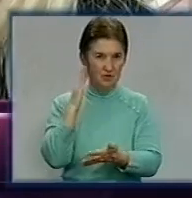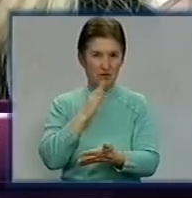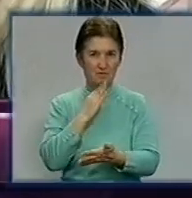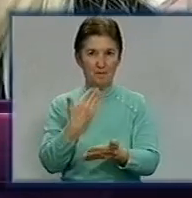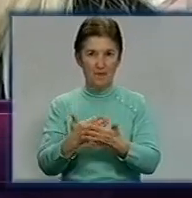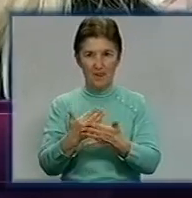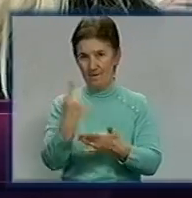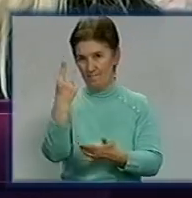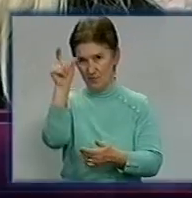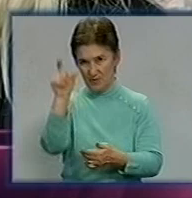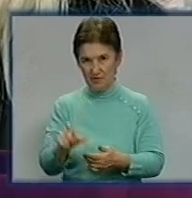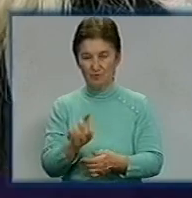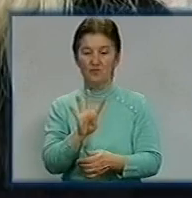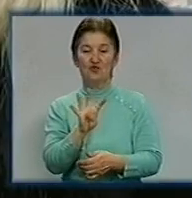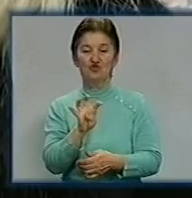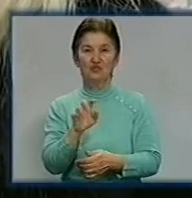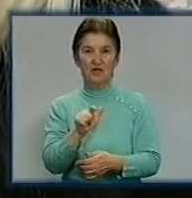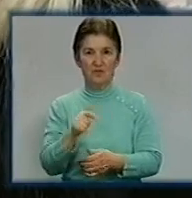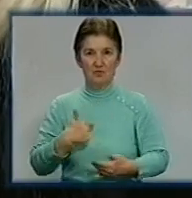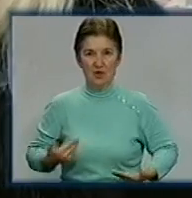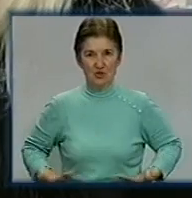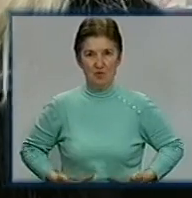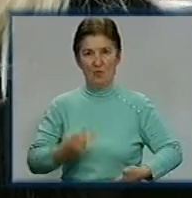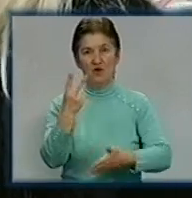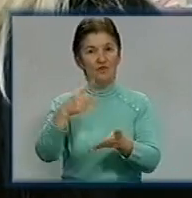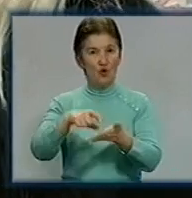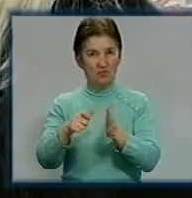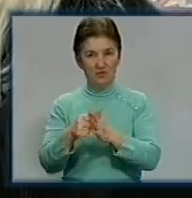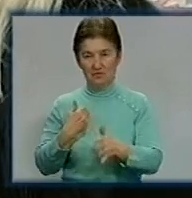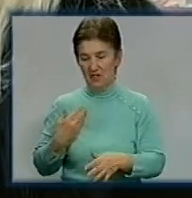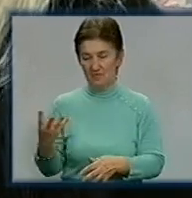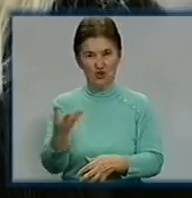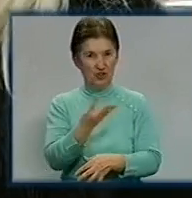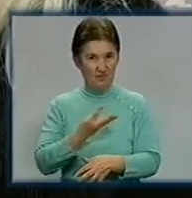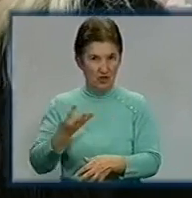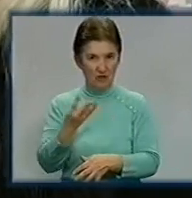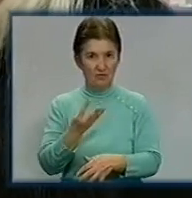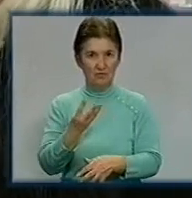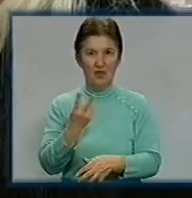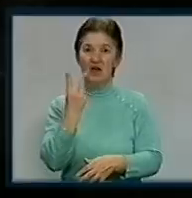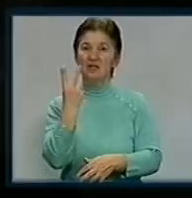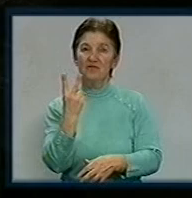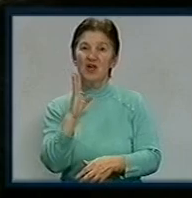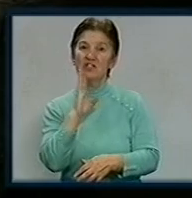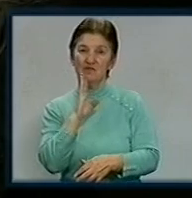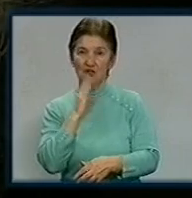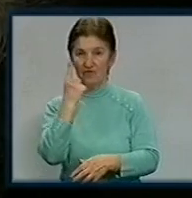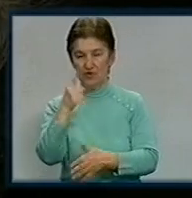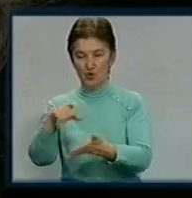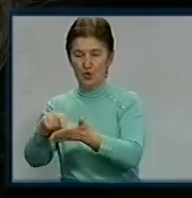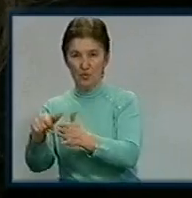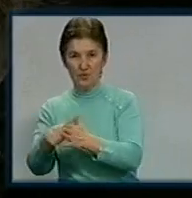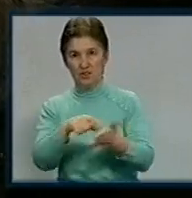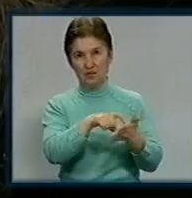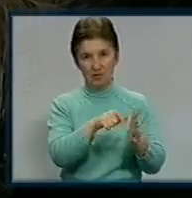виходить 400 гривень, ми живемо в двокімнатній квартирі, чотирьох, виходить двоє дівчат в одній кімнаті. Однак нині власниця